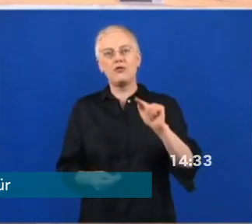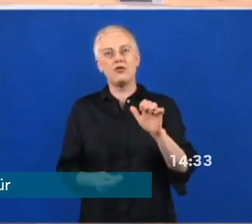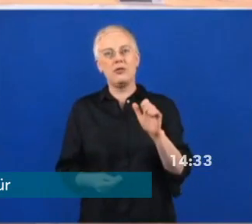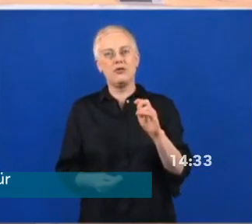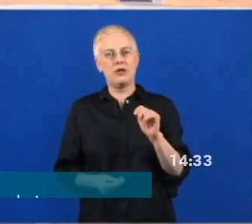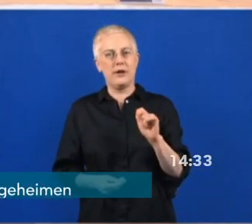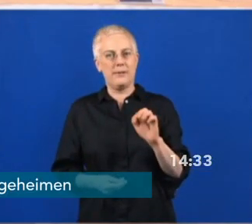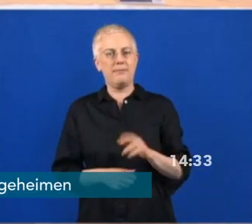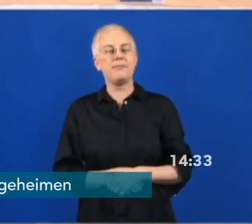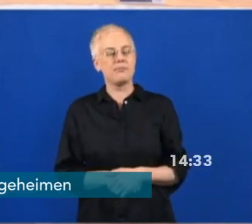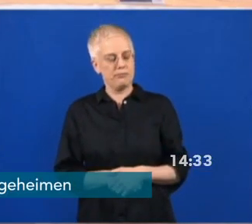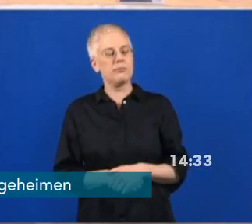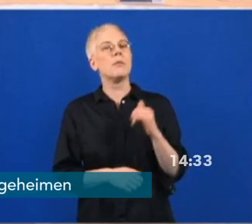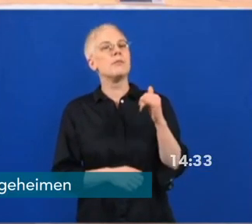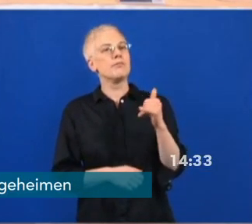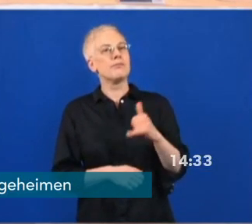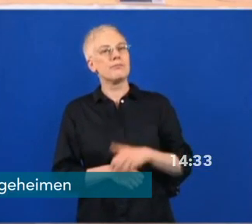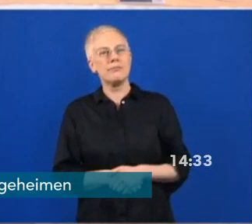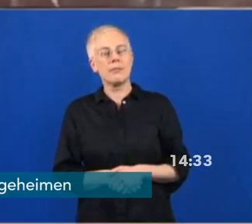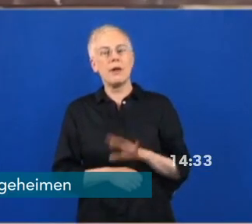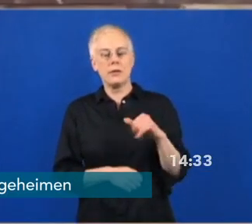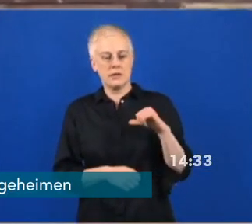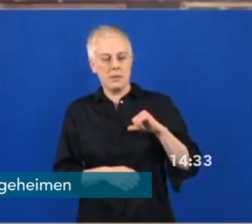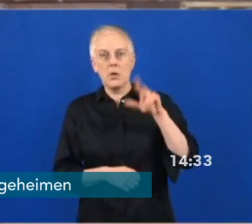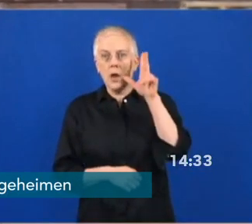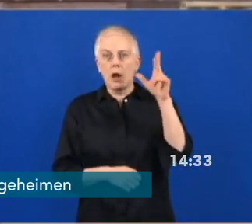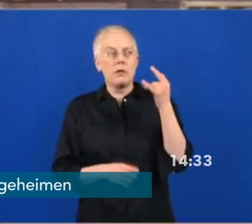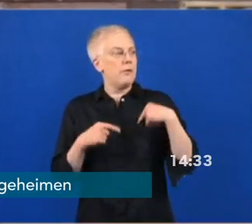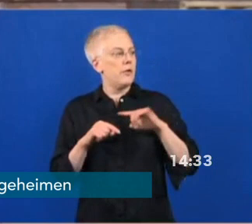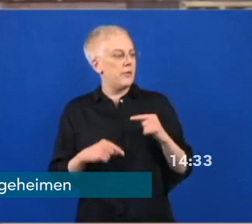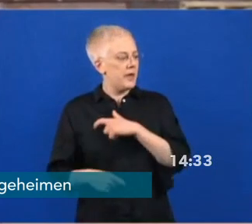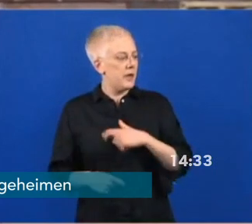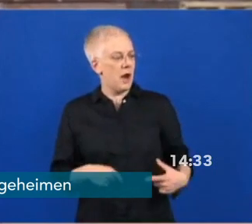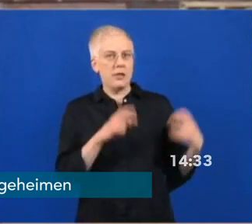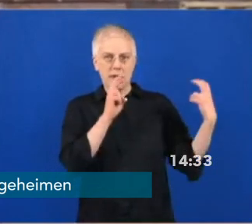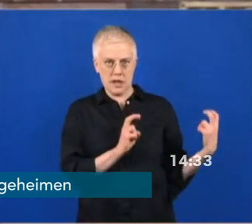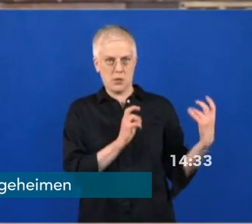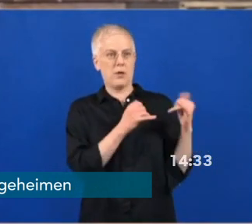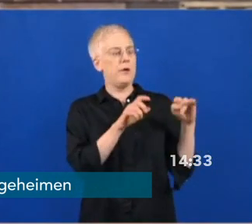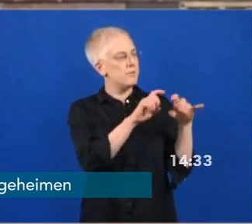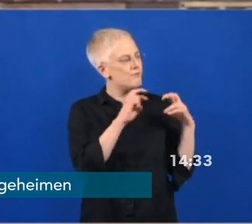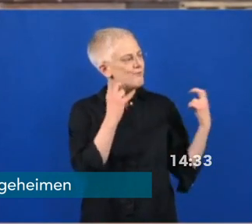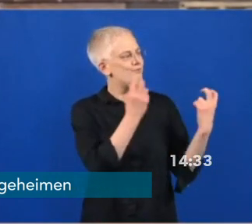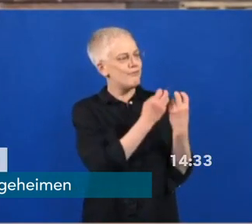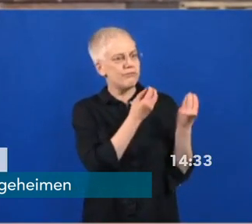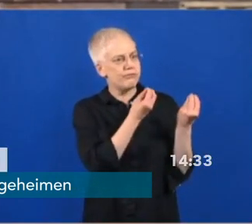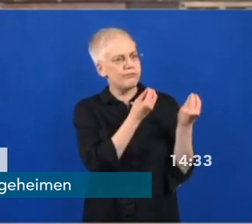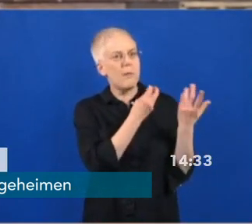Sehr geehrte Damen und Herren, der Senat hat in Sachen Corona-Krise keine weiteren Beschlüsse gefasst heute. Wir wollten Ihnen trotzdem gerne Gelegenheit geben,